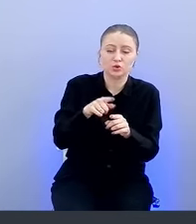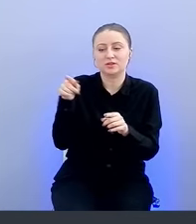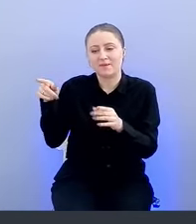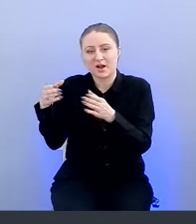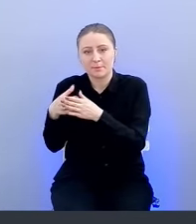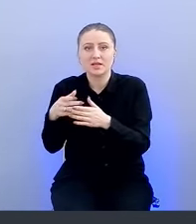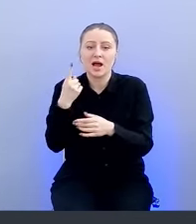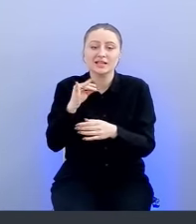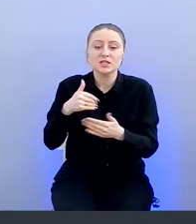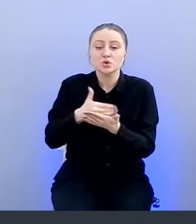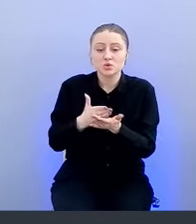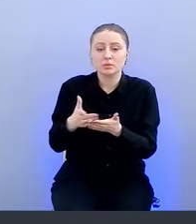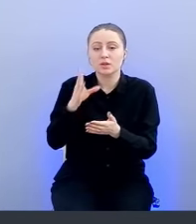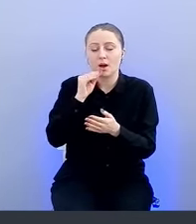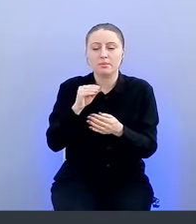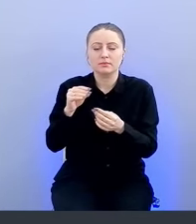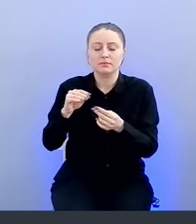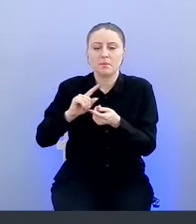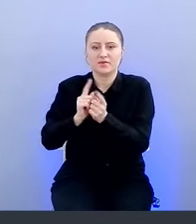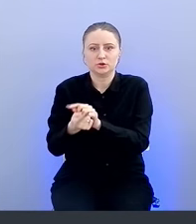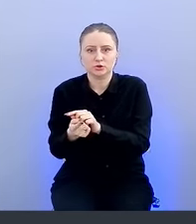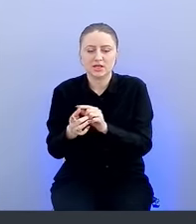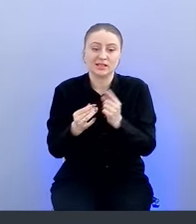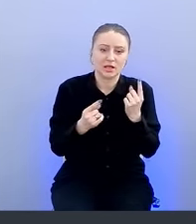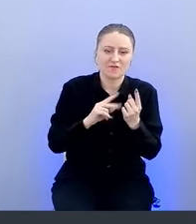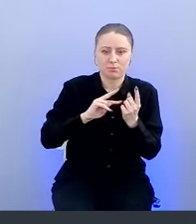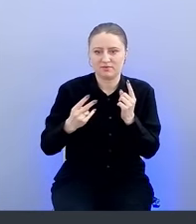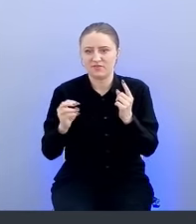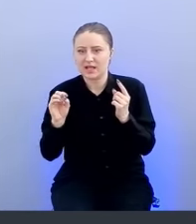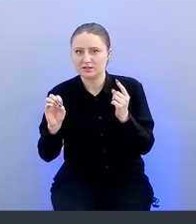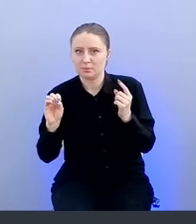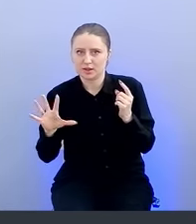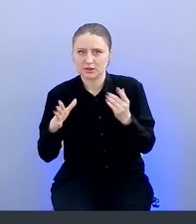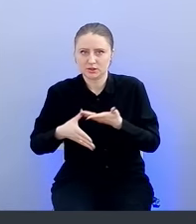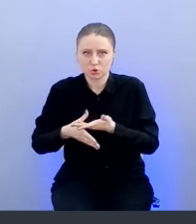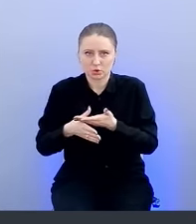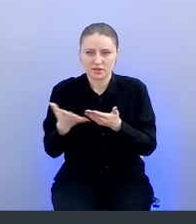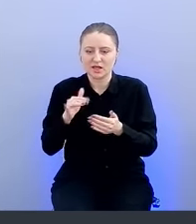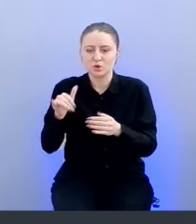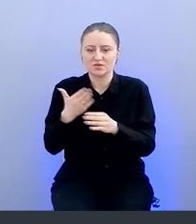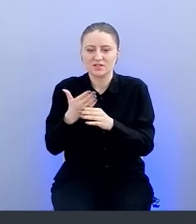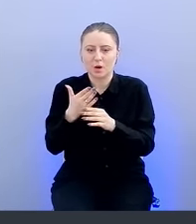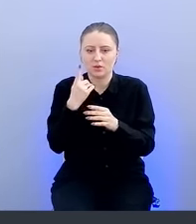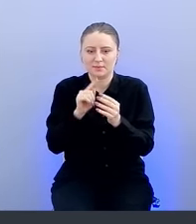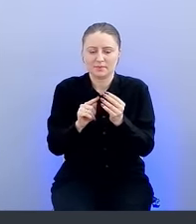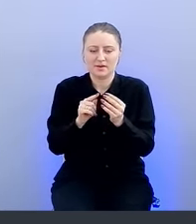-то инструмент из одного инстанса превратился в 5, 10, 15, если в нем есть какой-то бутылочный горлышко.